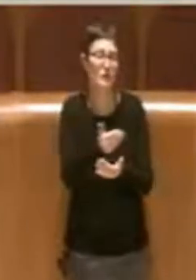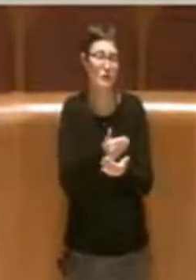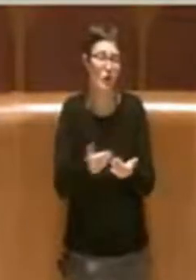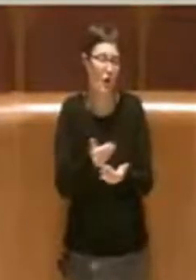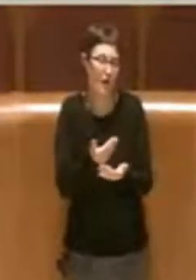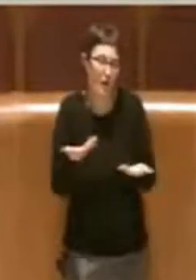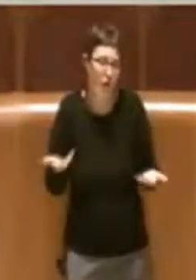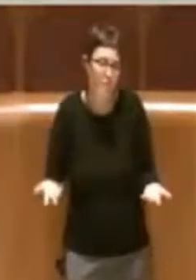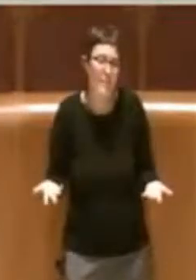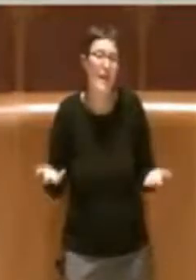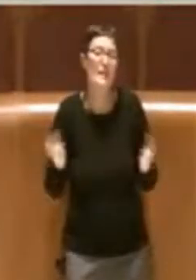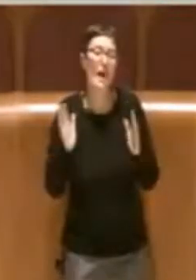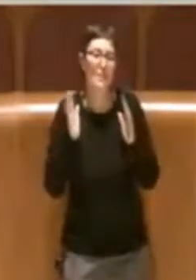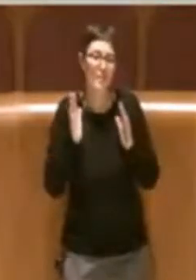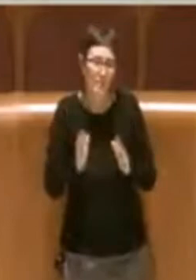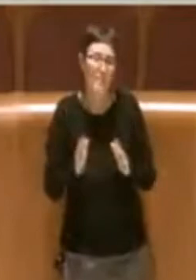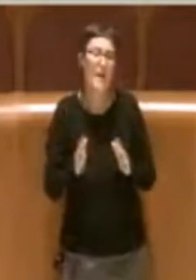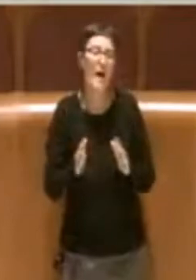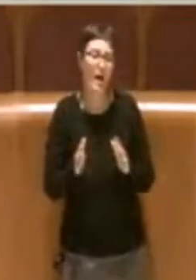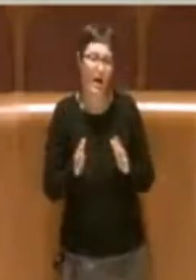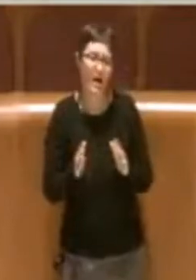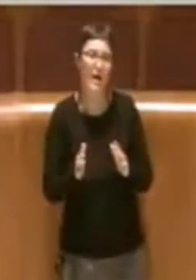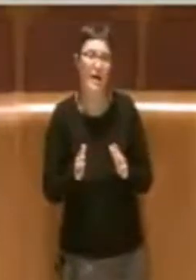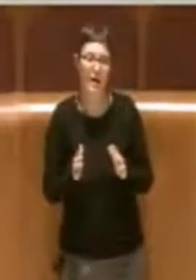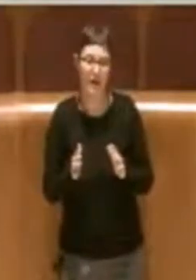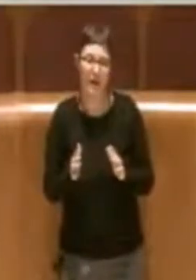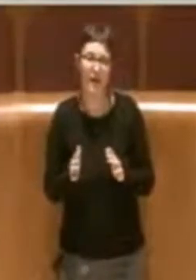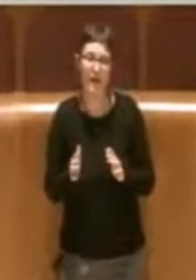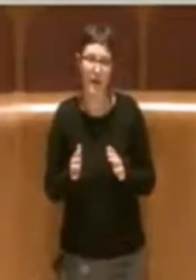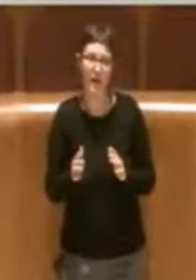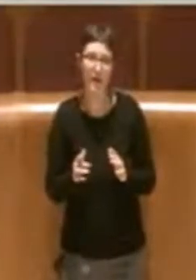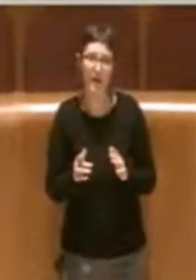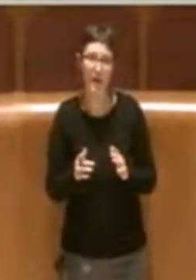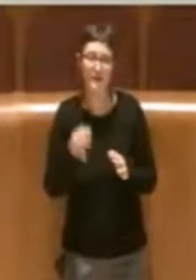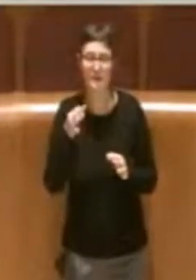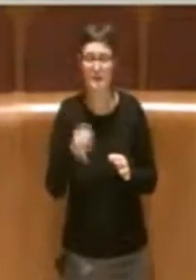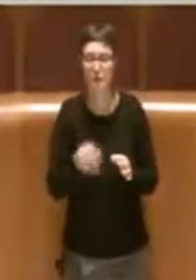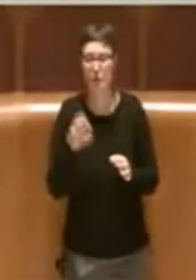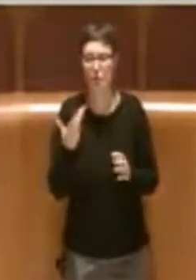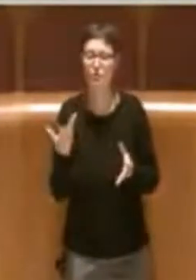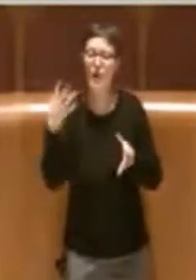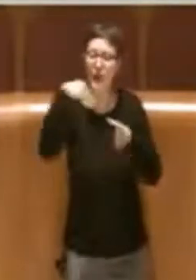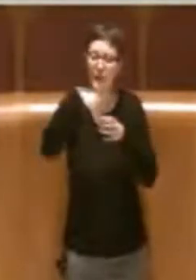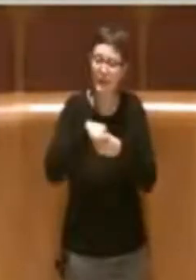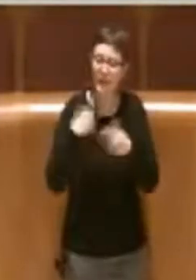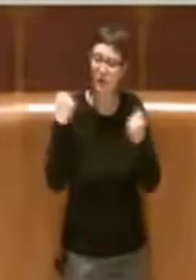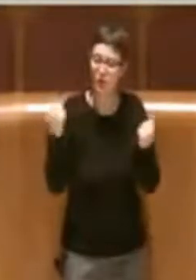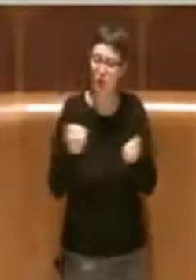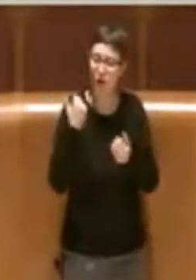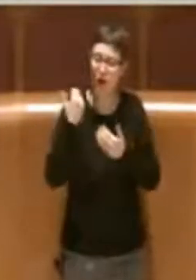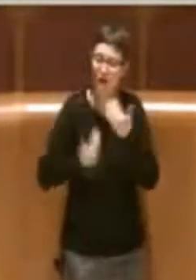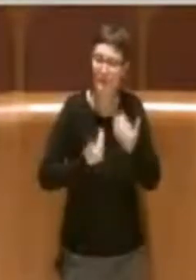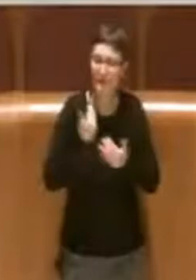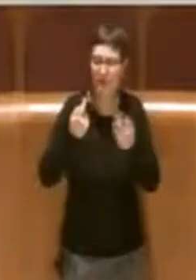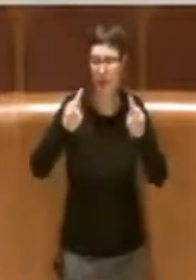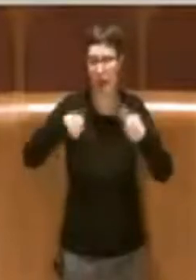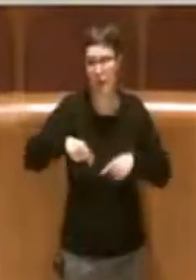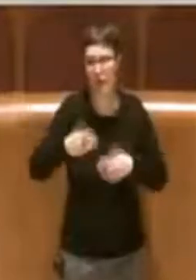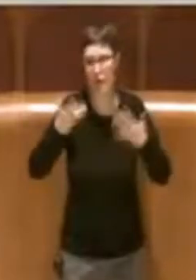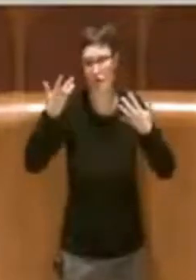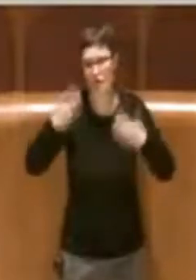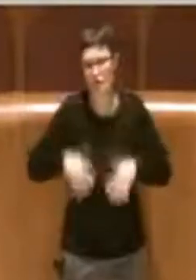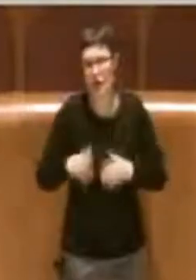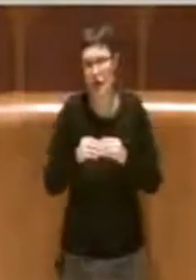sicuramente concorre a quello che è l'attività che già noi stiamo facendo e quindi voteremo favorevolmente a questa